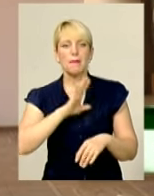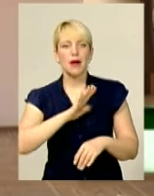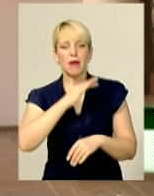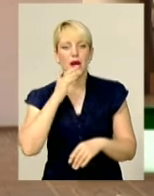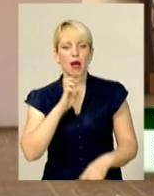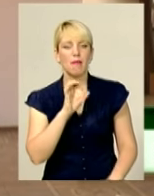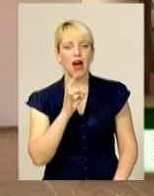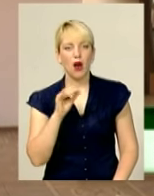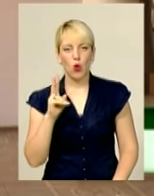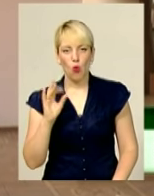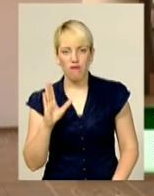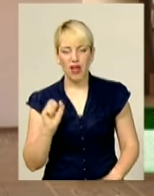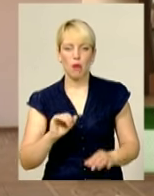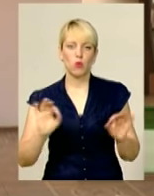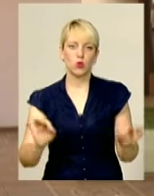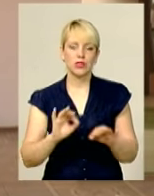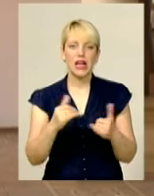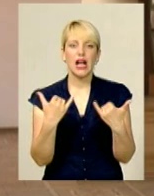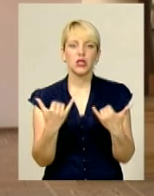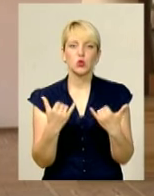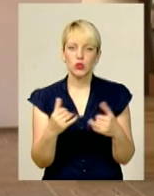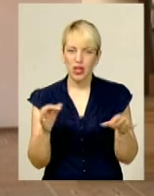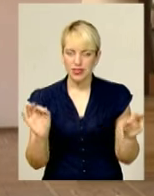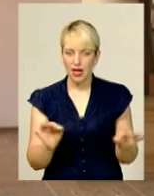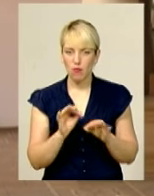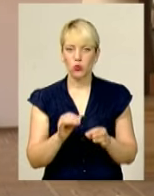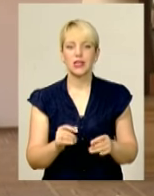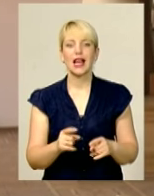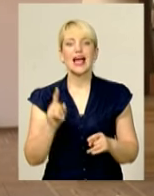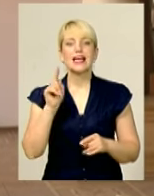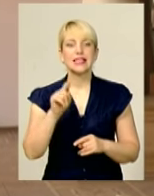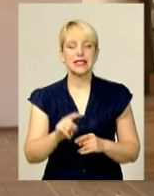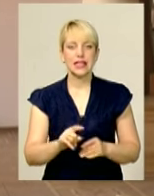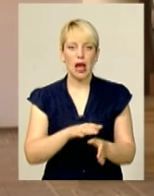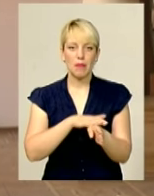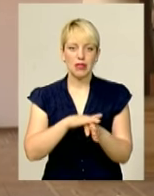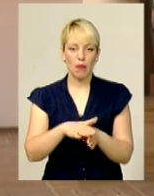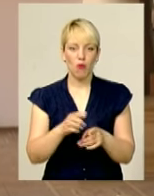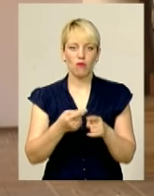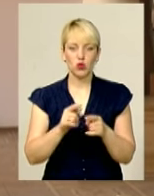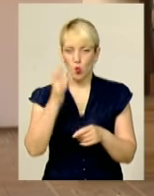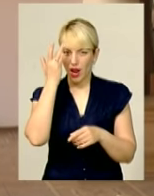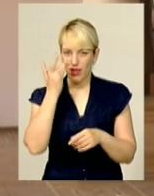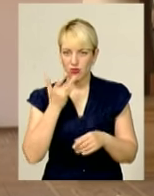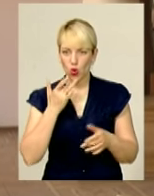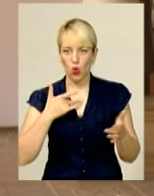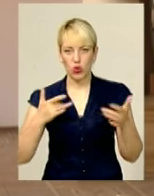барокової музики, багато сучасної музики. І саме наповнення цього концерту літнього,